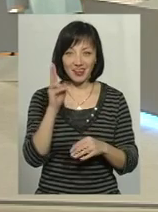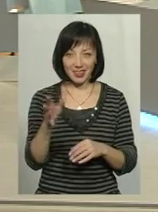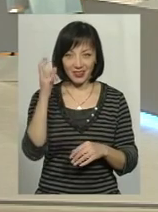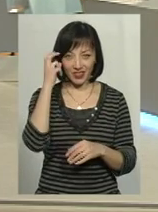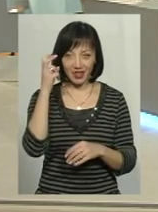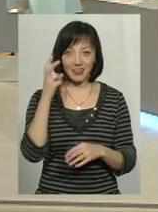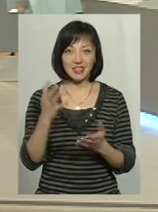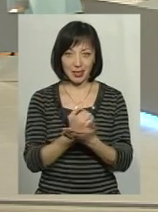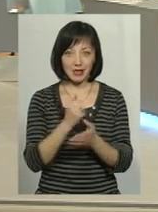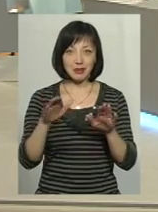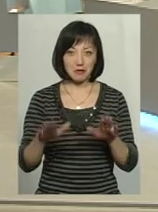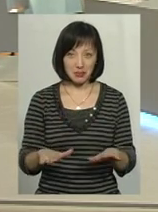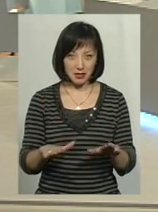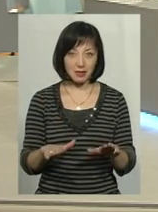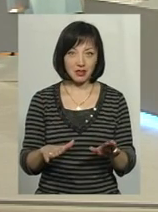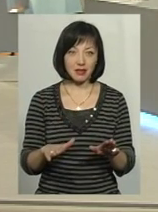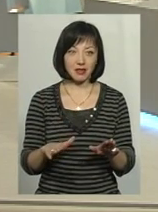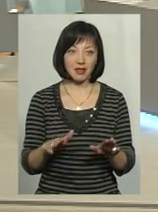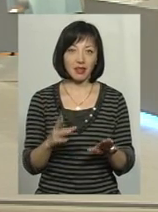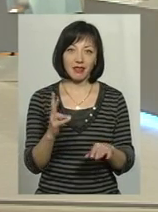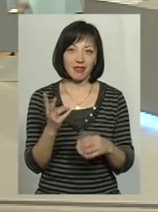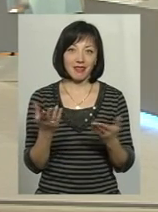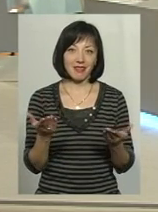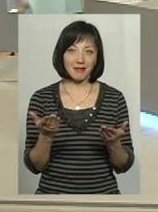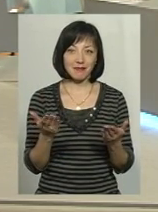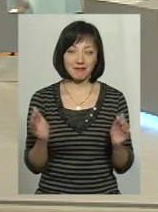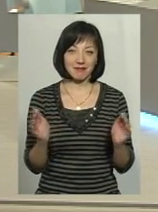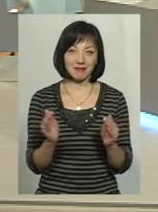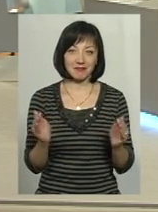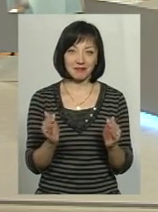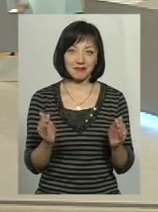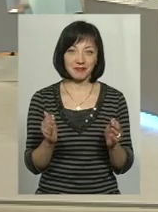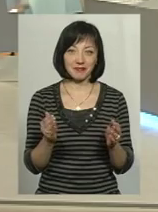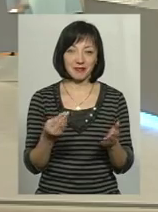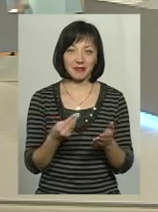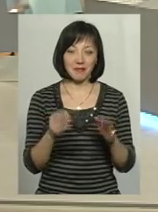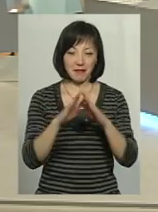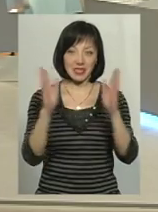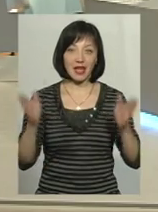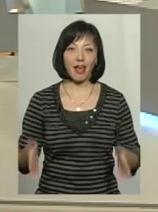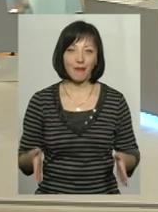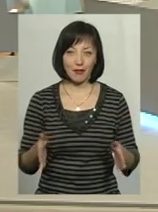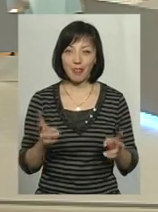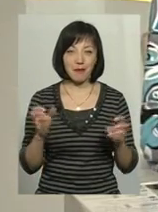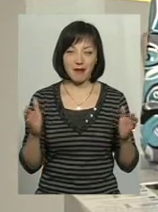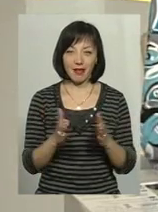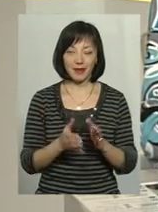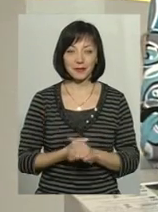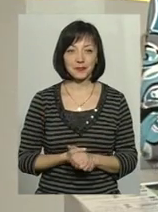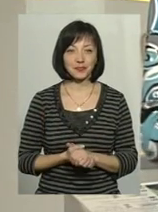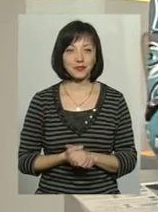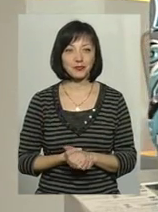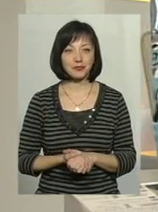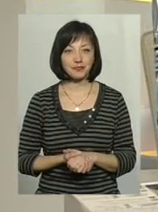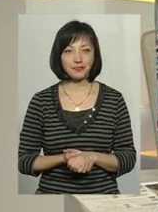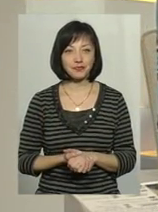місце для досить невеличого, немаленького сейфу. Разом з тим, скажіть,